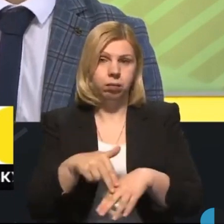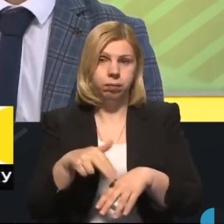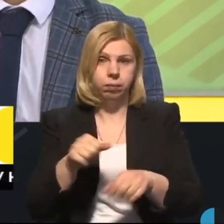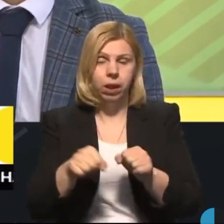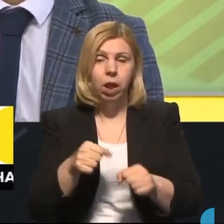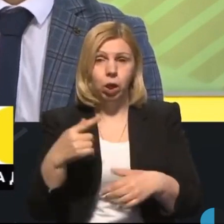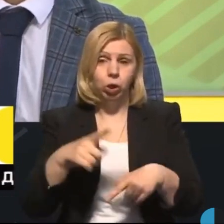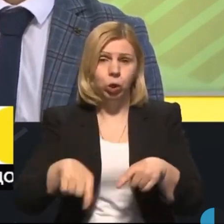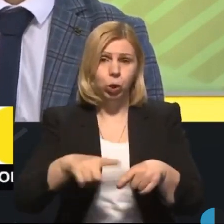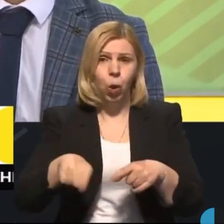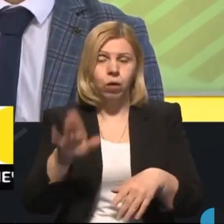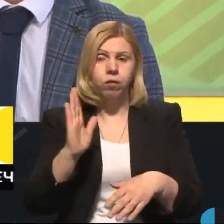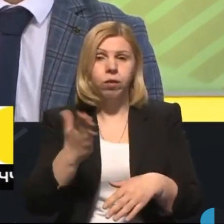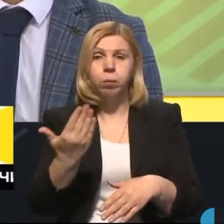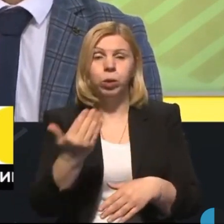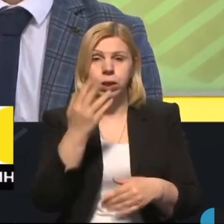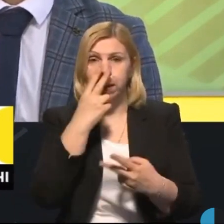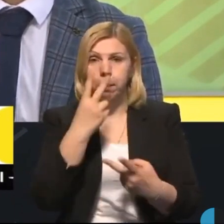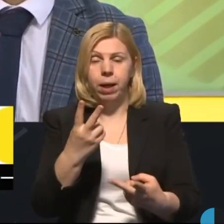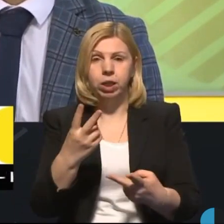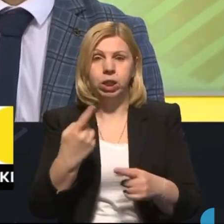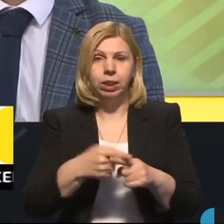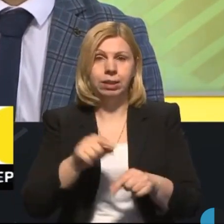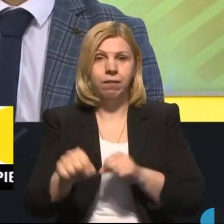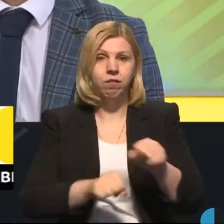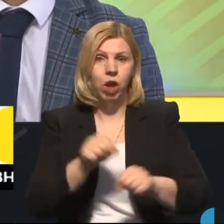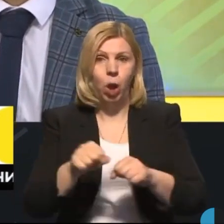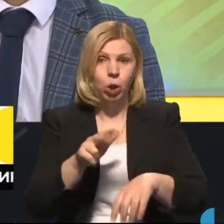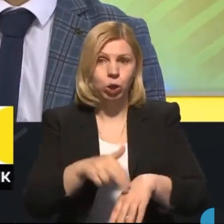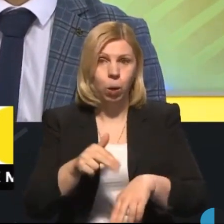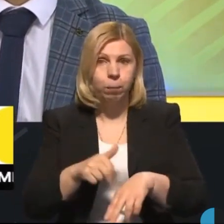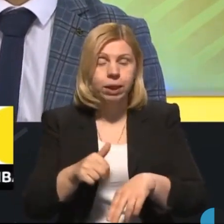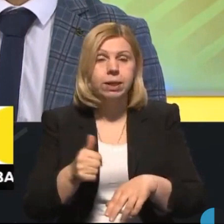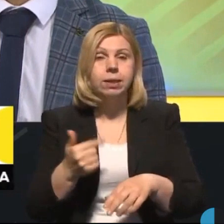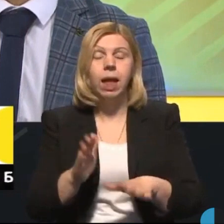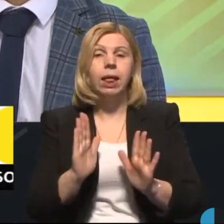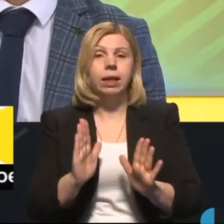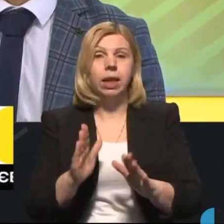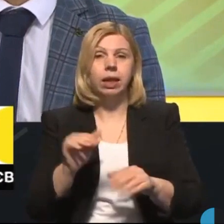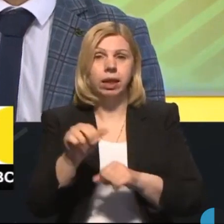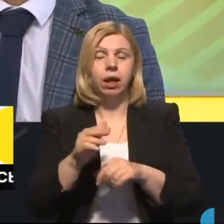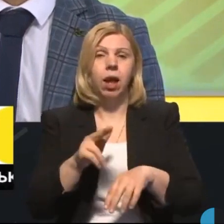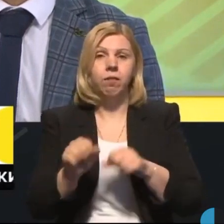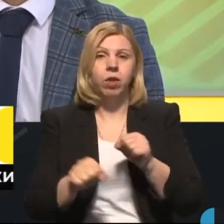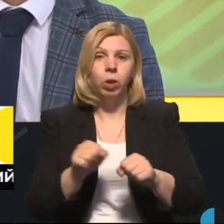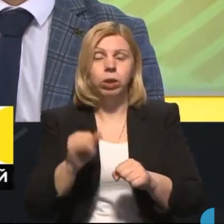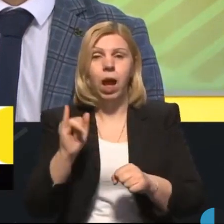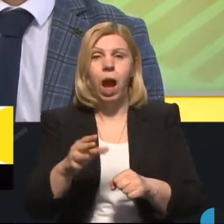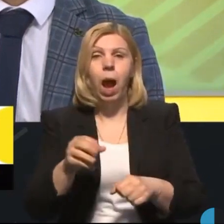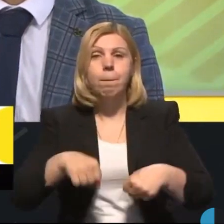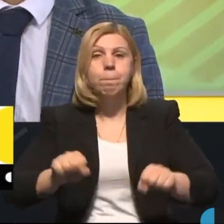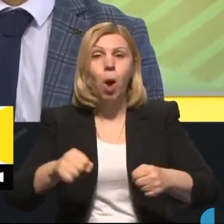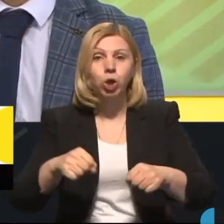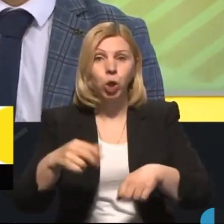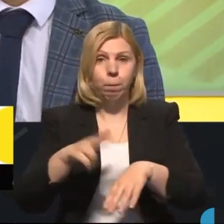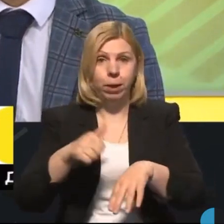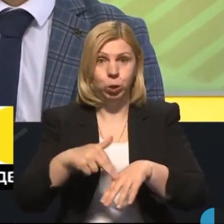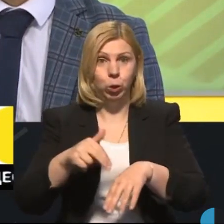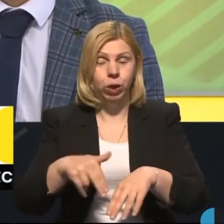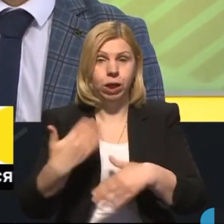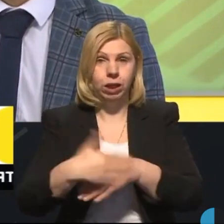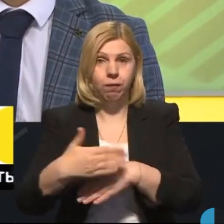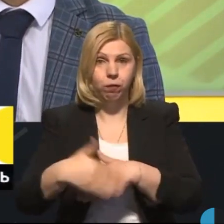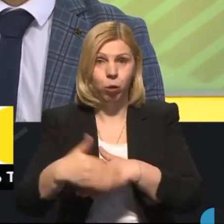що незабаром ви будете бачити саме велосипедистів, а не тільки і велосипедистів, й мотопатрулі на